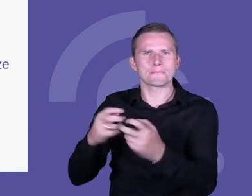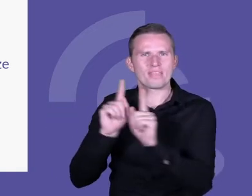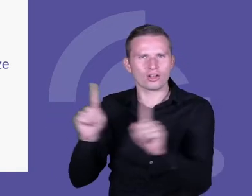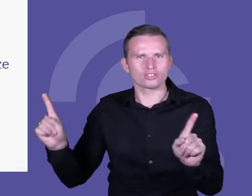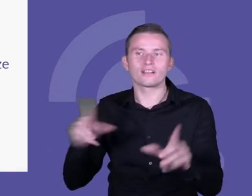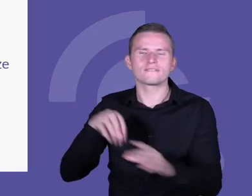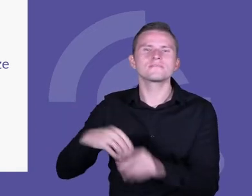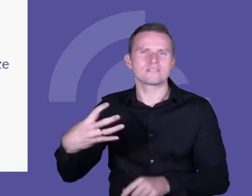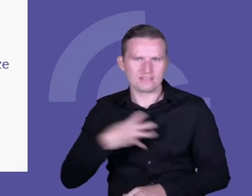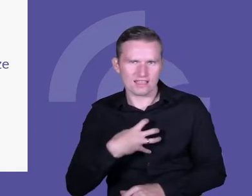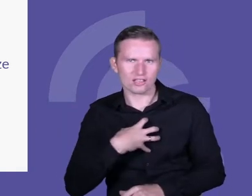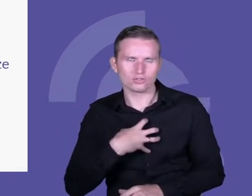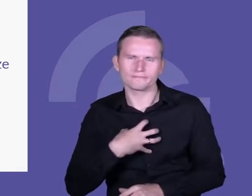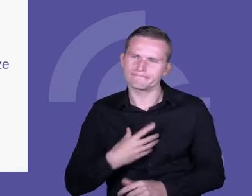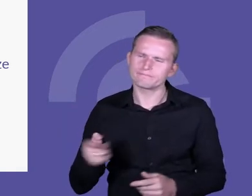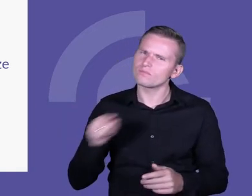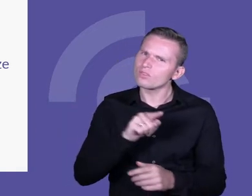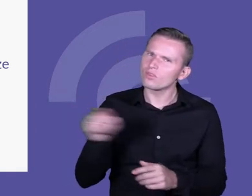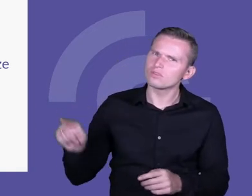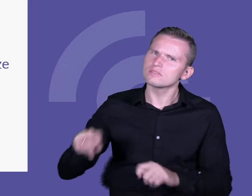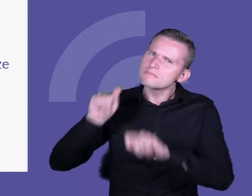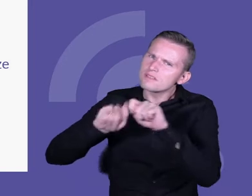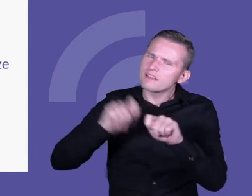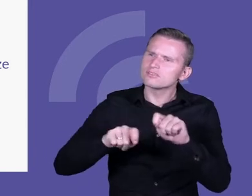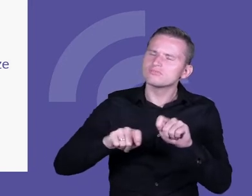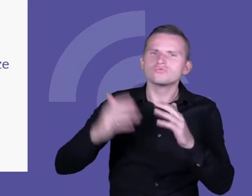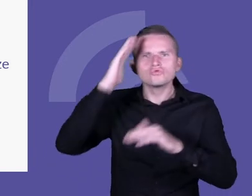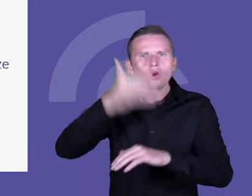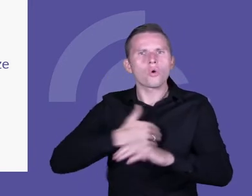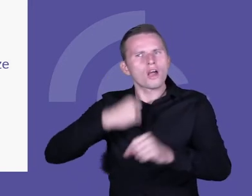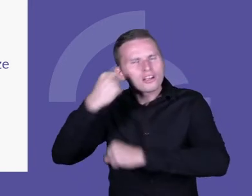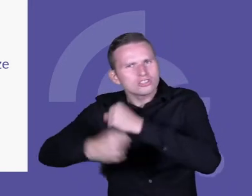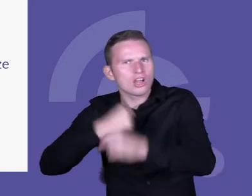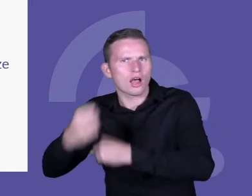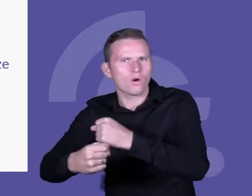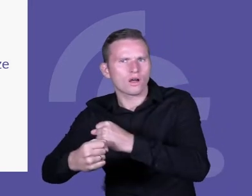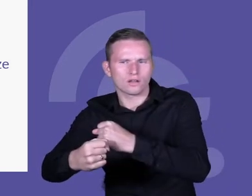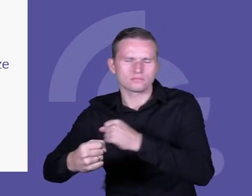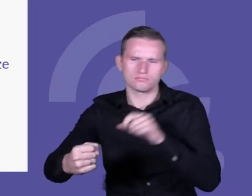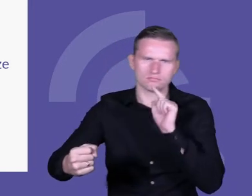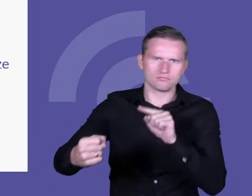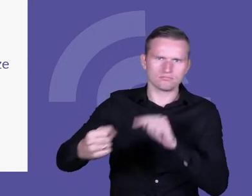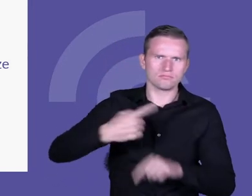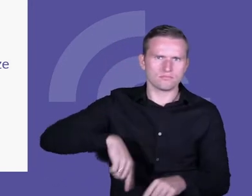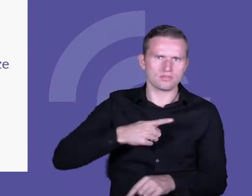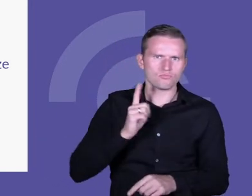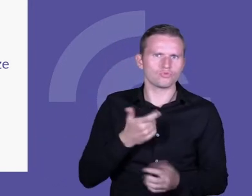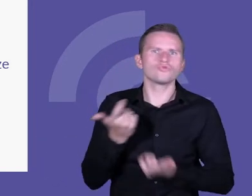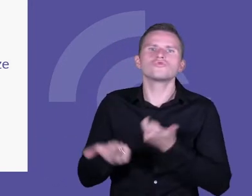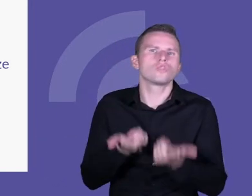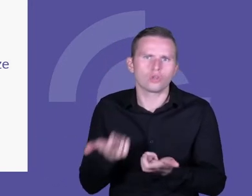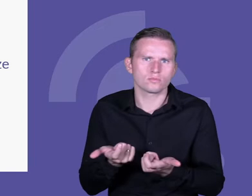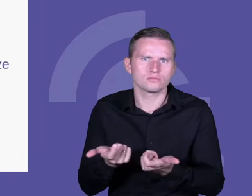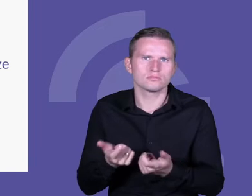tego, by przyjrzeć się działaniom szkoły pod kątem tego, co musimy robić i będziemy